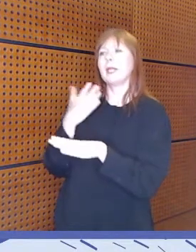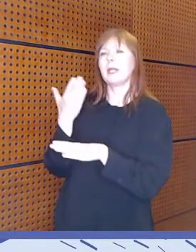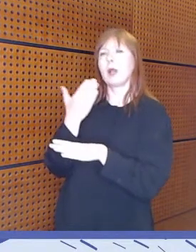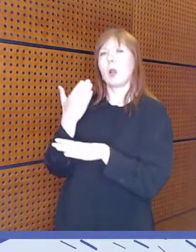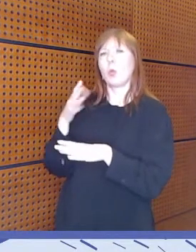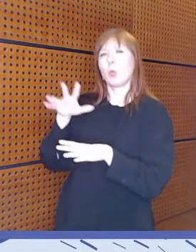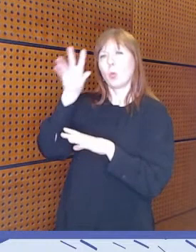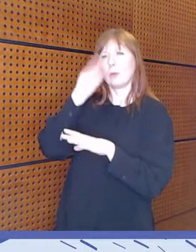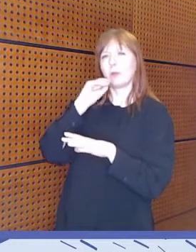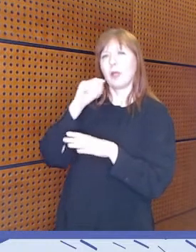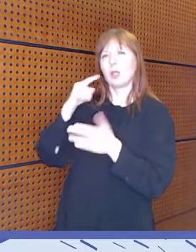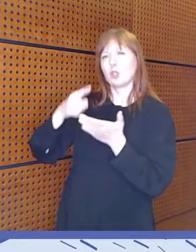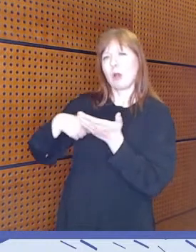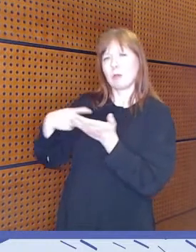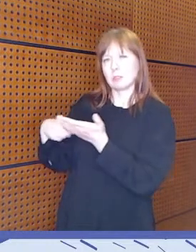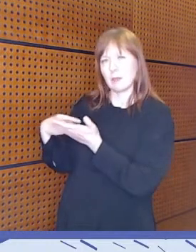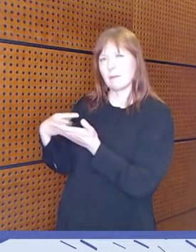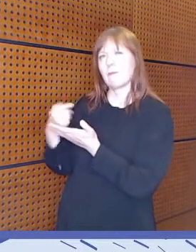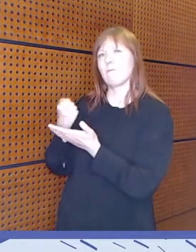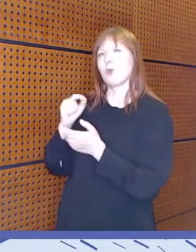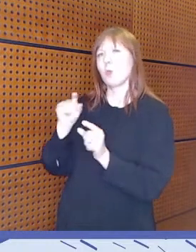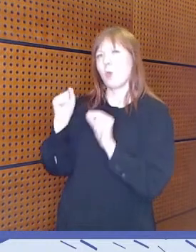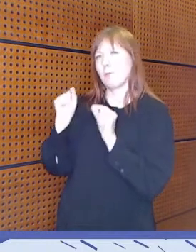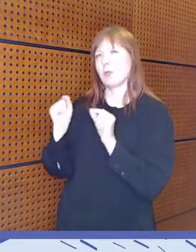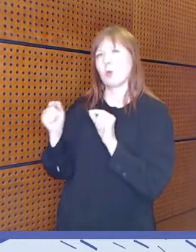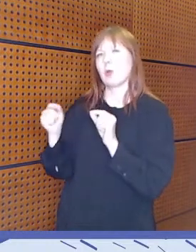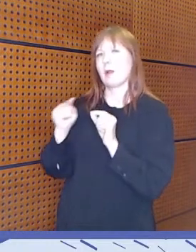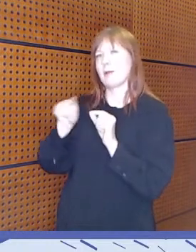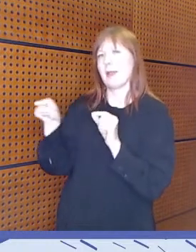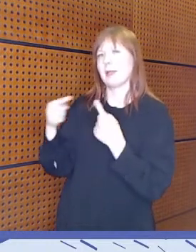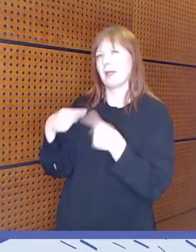panelistit huomioisivat eri ryhmiin liittyen?